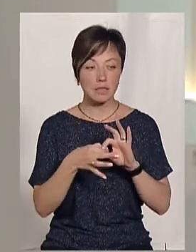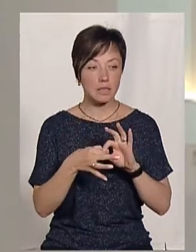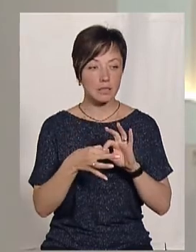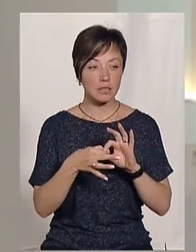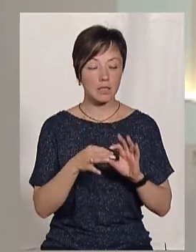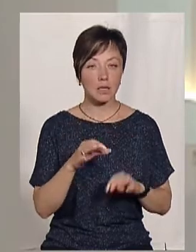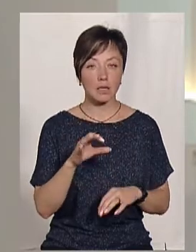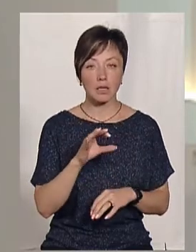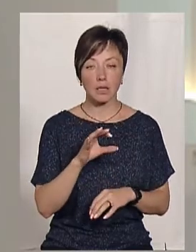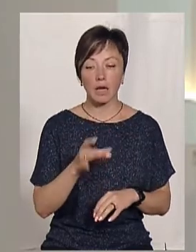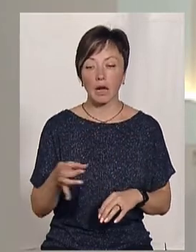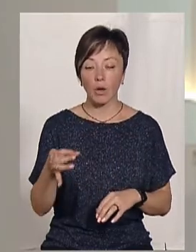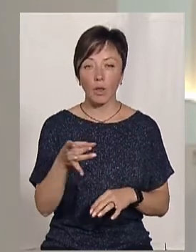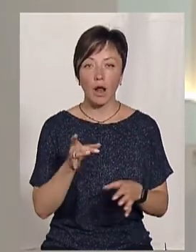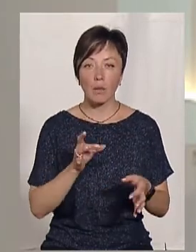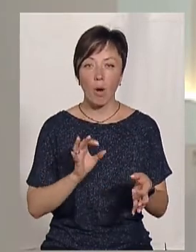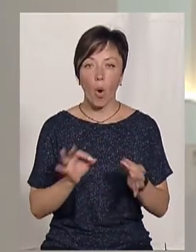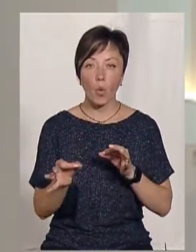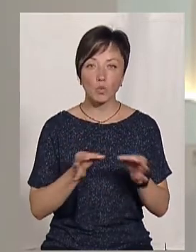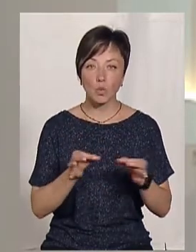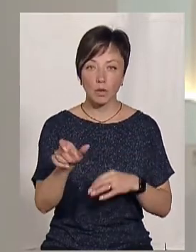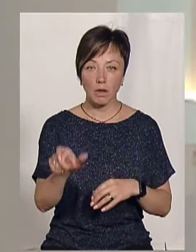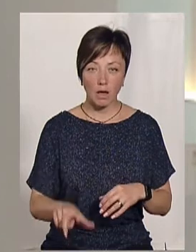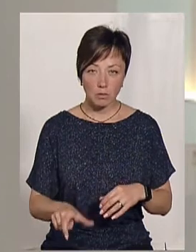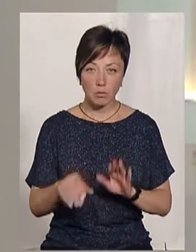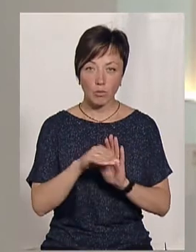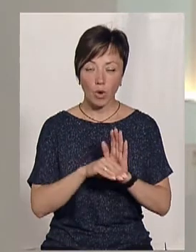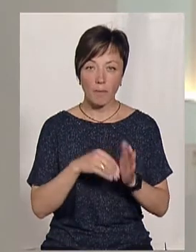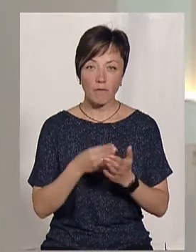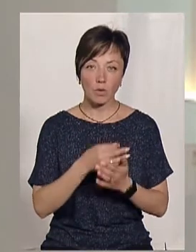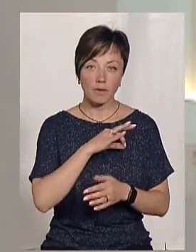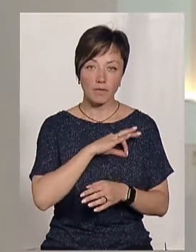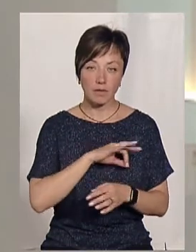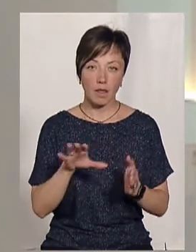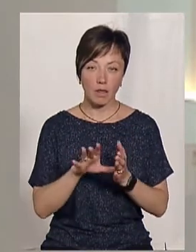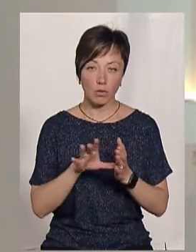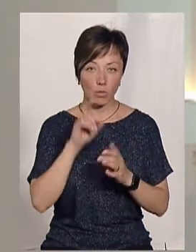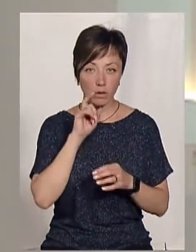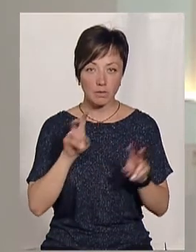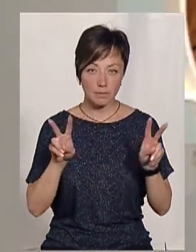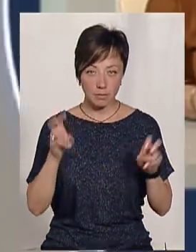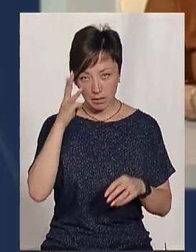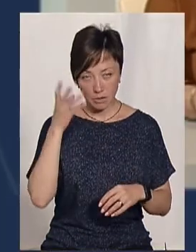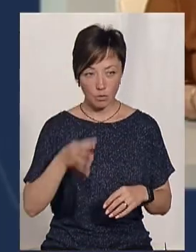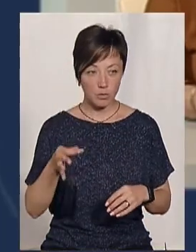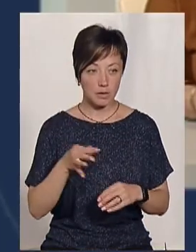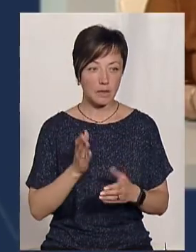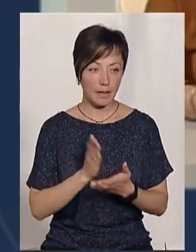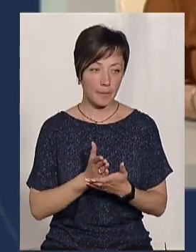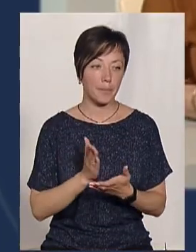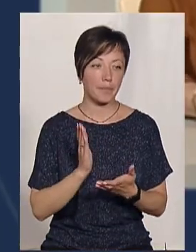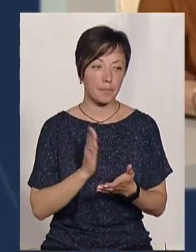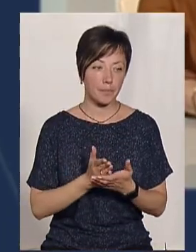з Юрієм Лагутко, регіональним консультантом програми фонду ефективності України у Хмельницькій області. Є,